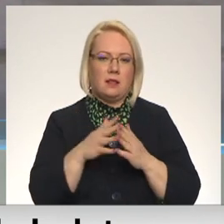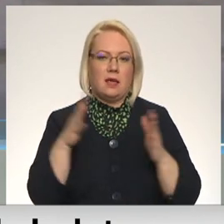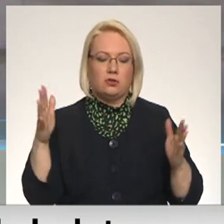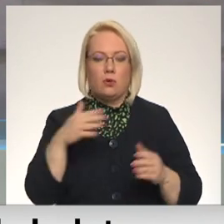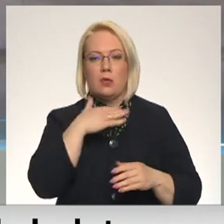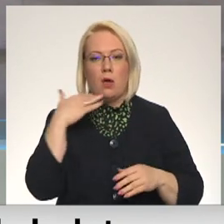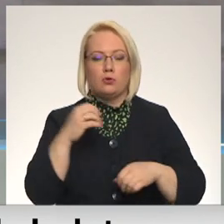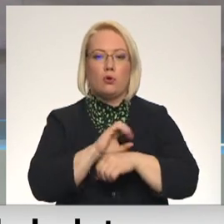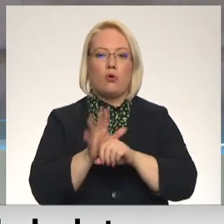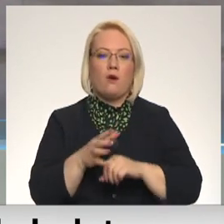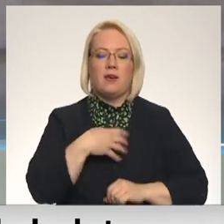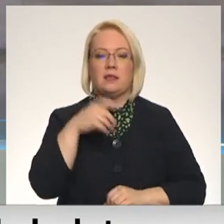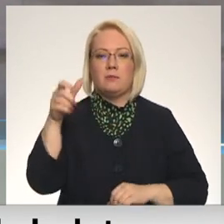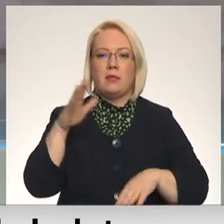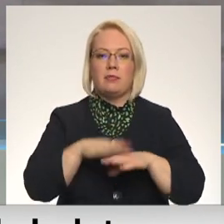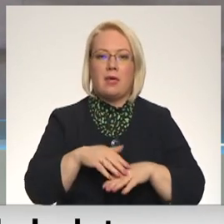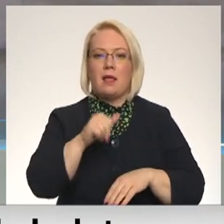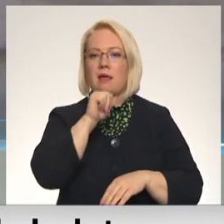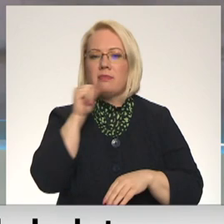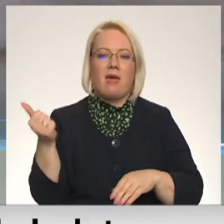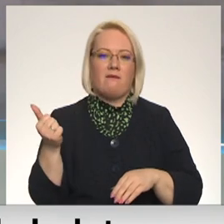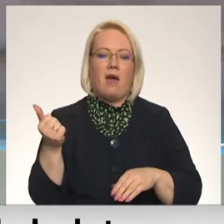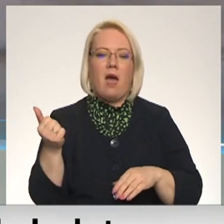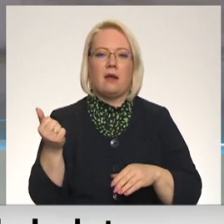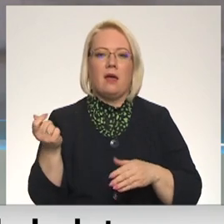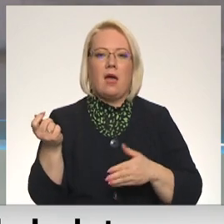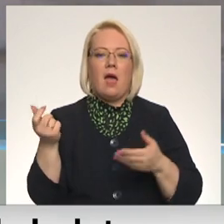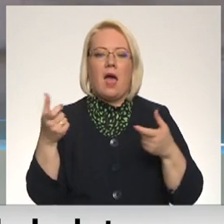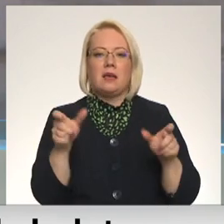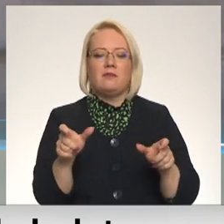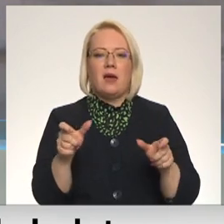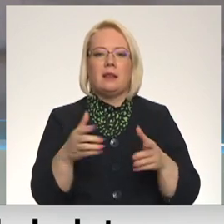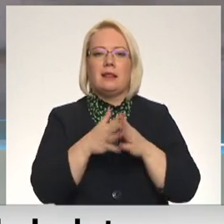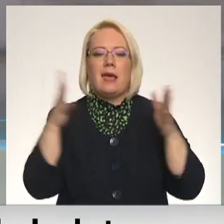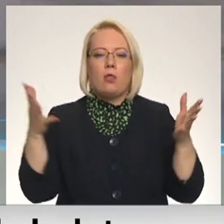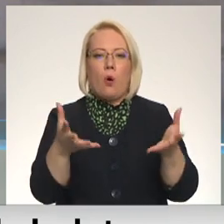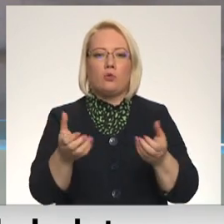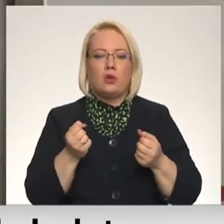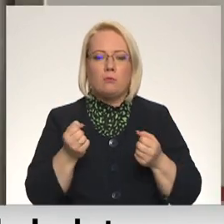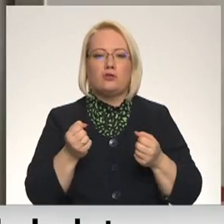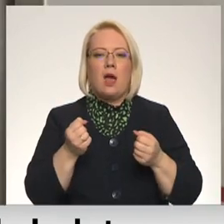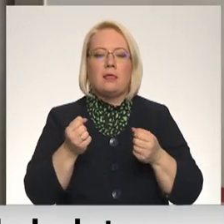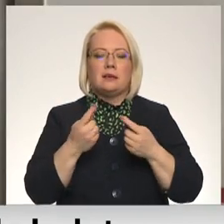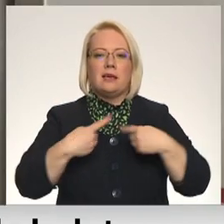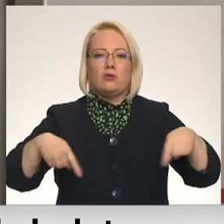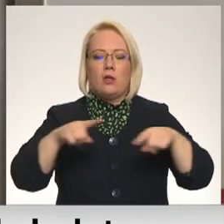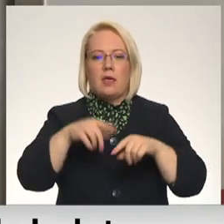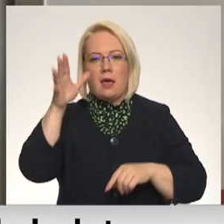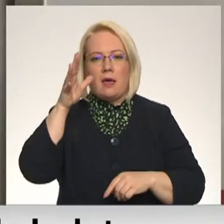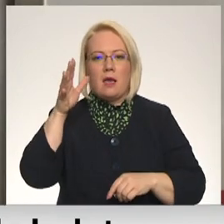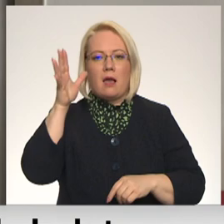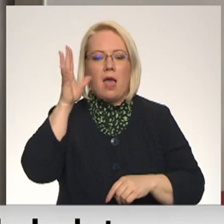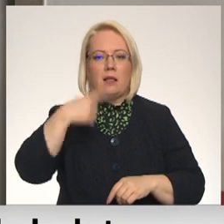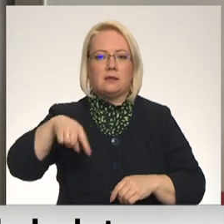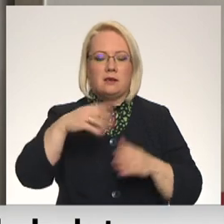covidu pacientu dēļ nav iespējams aizvērt lielo uzņemšanas izolātoru gaļas ar slimnīcā. Rīgas austrumu slimnīcā joprojām tiek